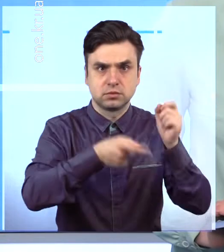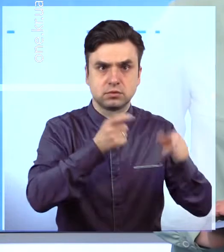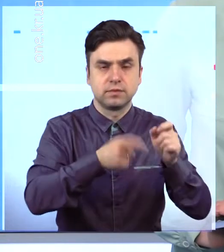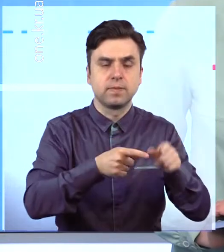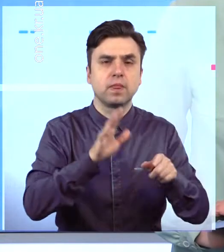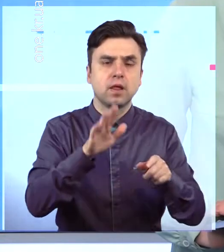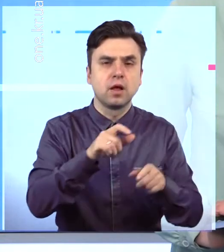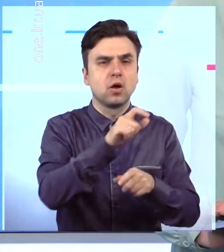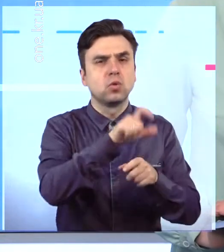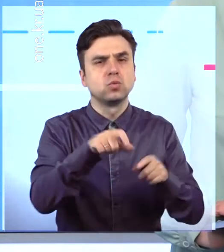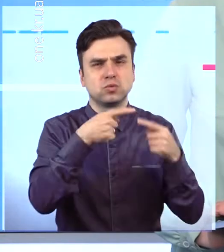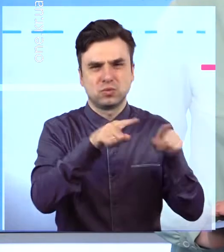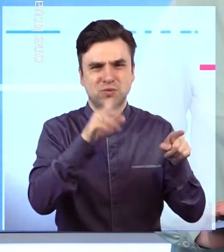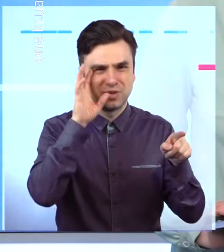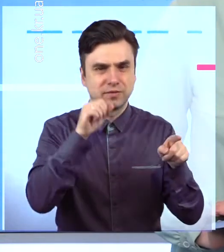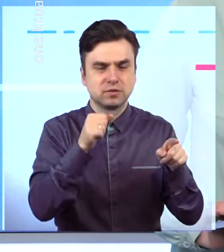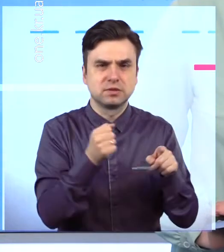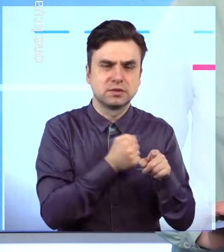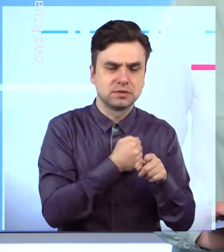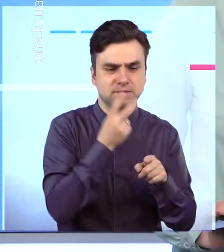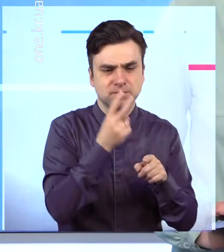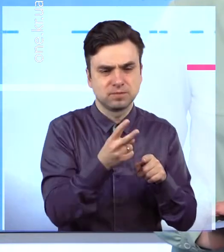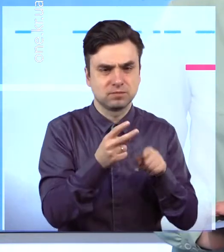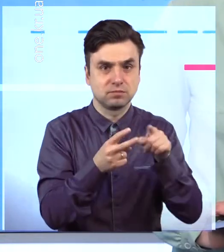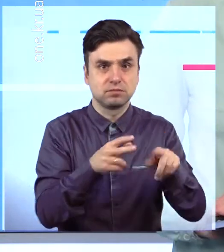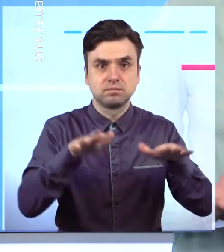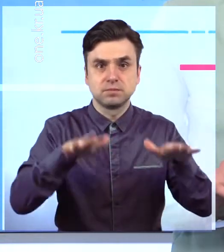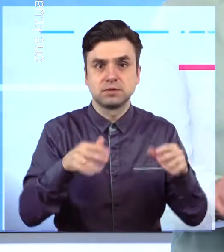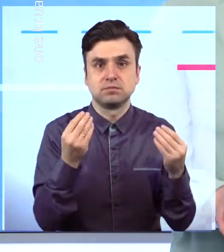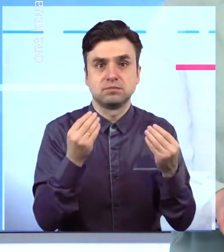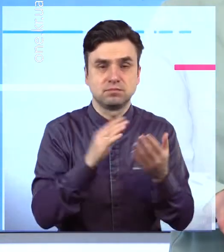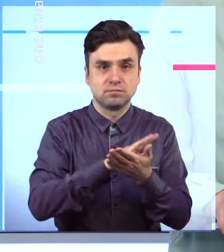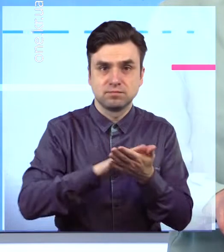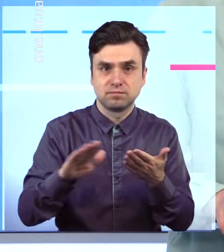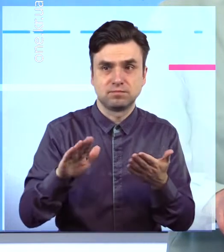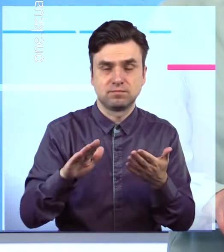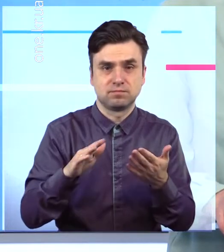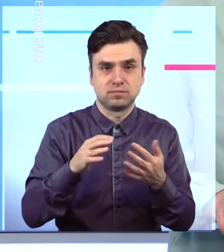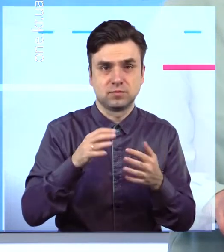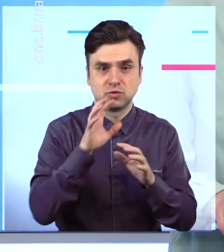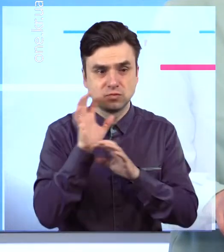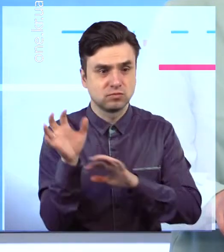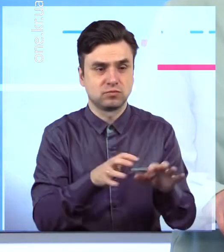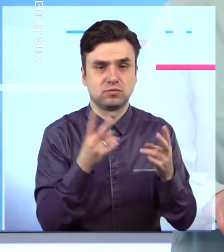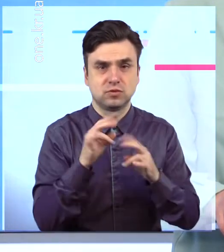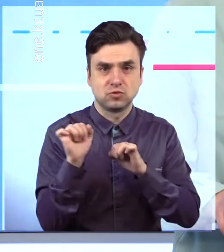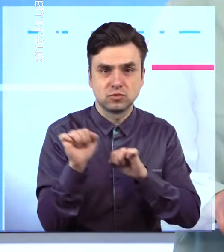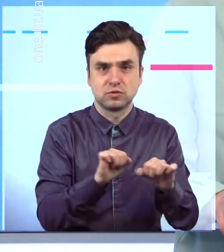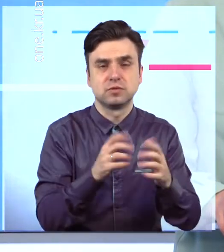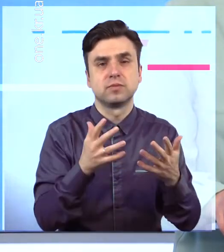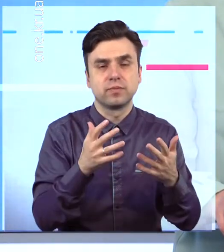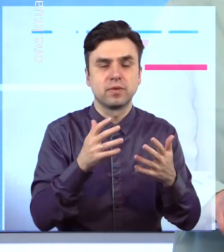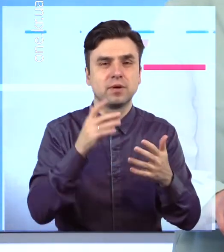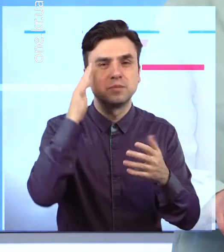небайдужим криворіжцям цьому поклали край та вже незабаром заповідну зону планують перетворити на привабливе місце для відпочинку і